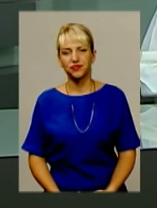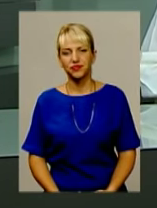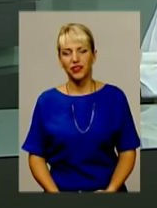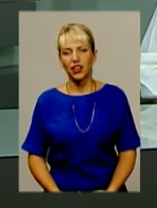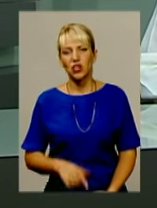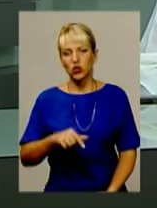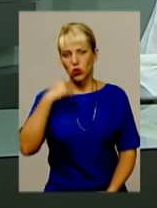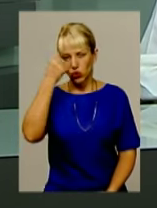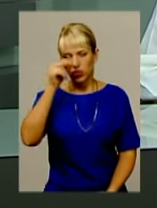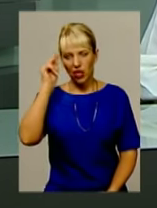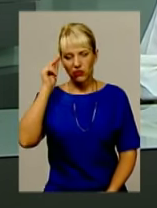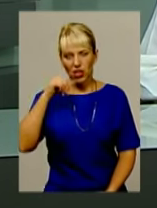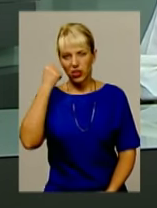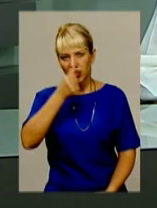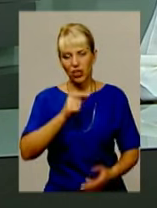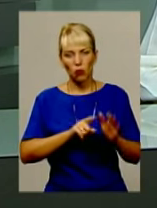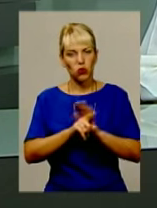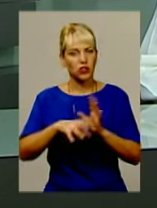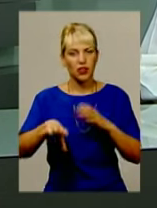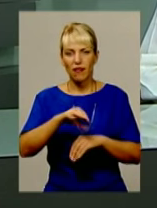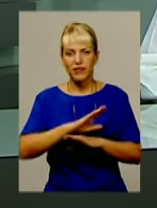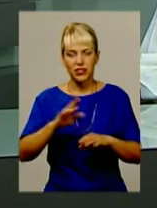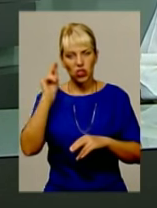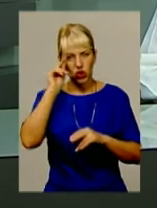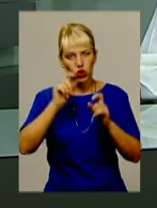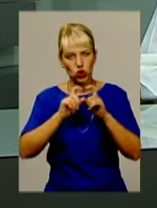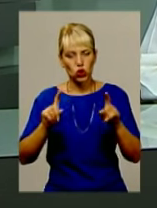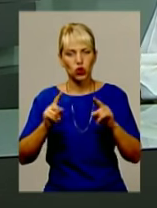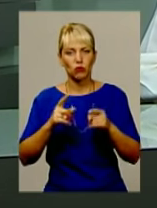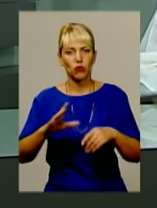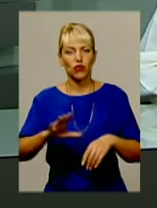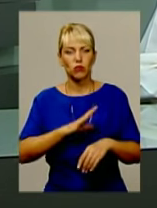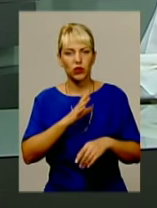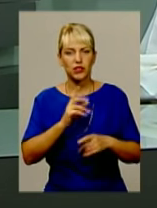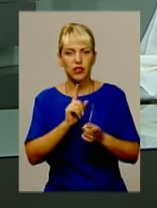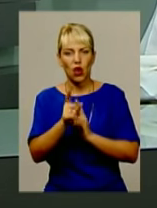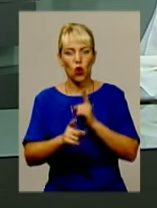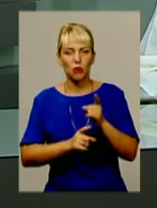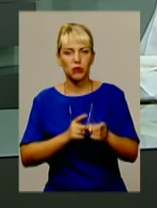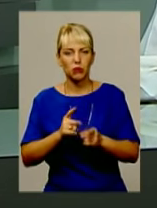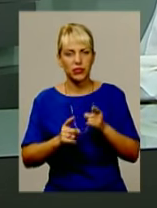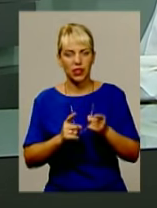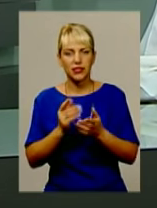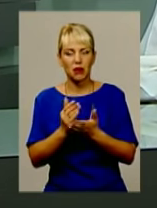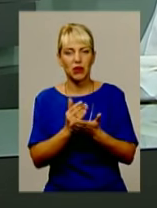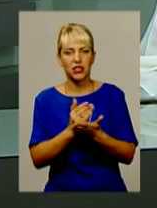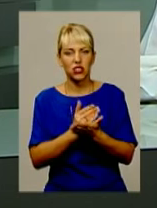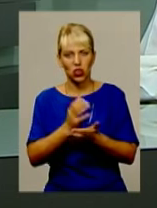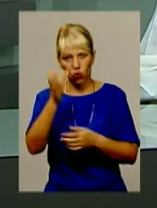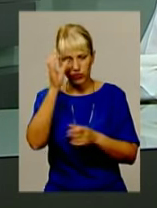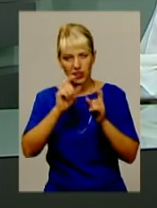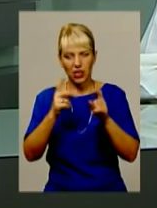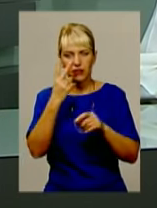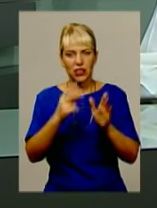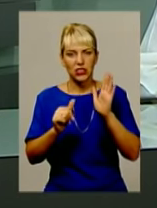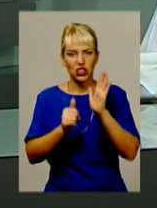Цьогоріч навчальний рік розпочався не у всіх школах краю, адже в області відбулася оптимізація мережі освітніх закладів. 26 шкіл